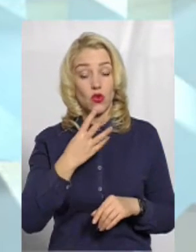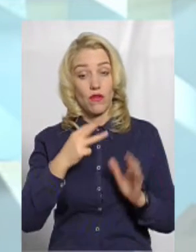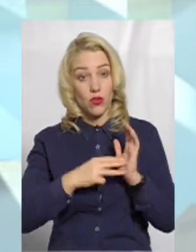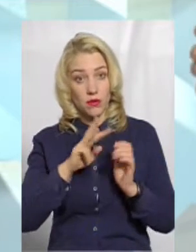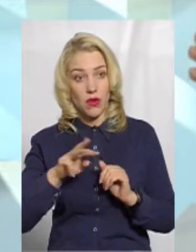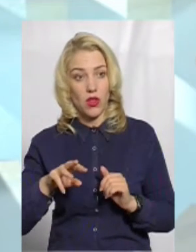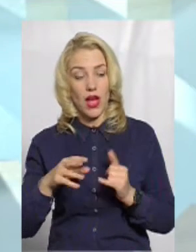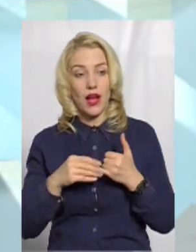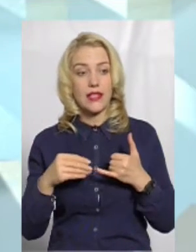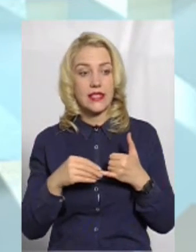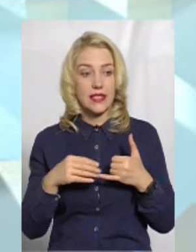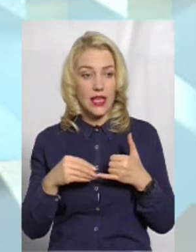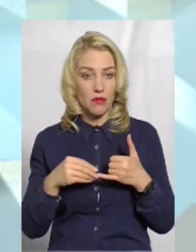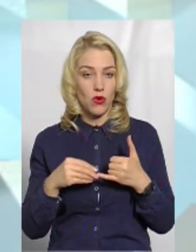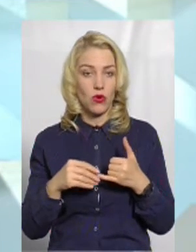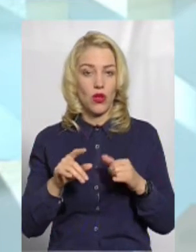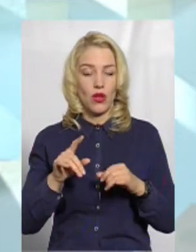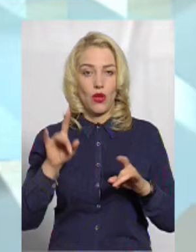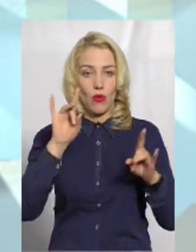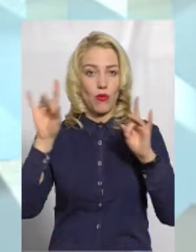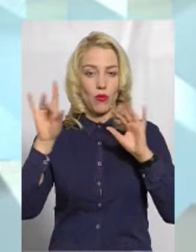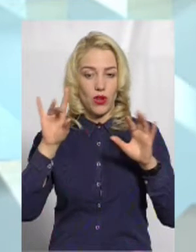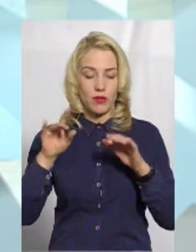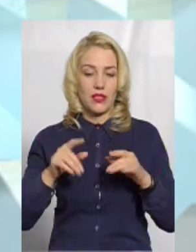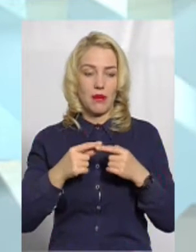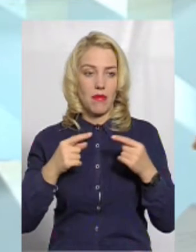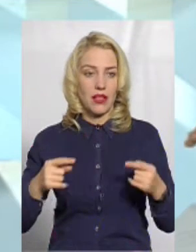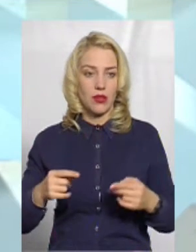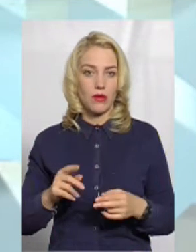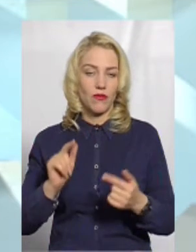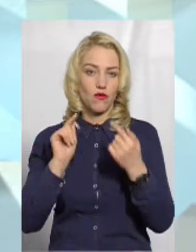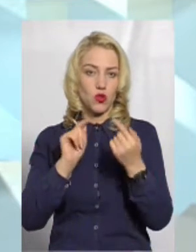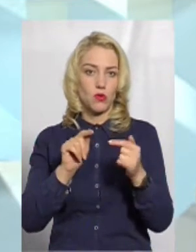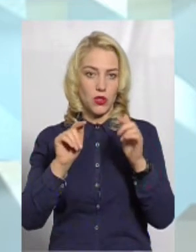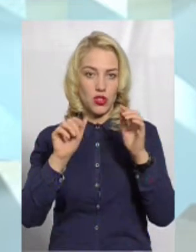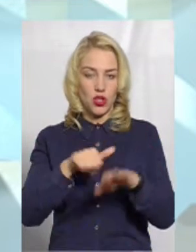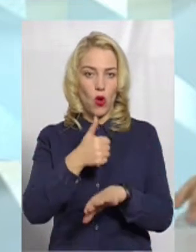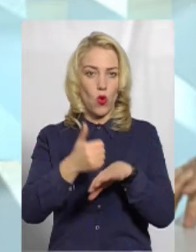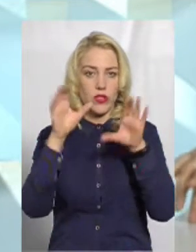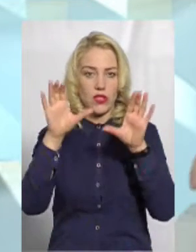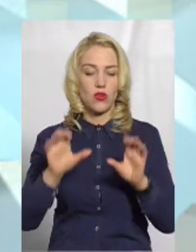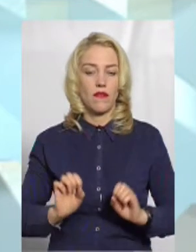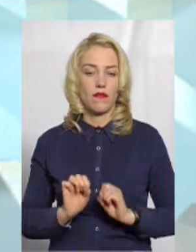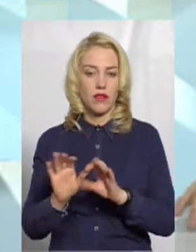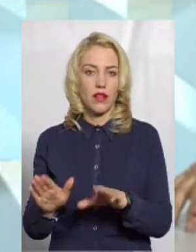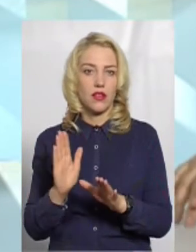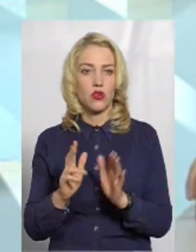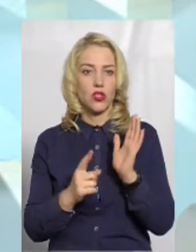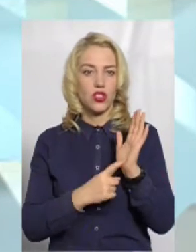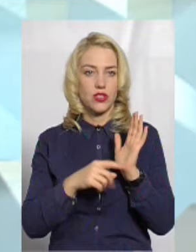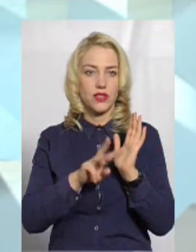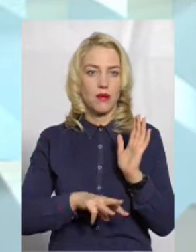мільйонів землю популістським методом в супереч Конституції незаконно віддали 6 мільйонам